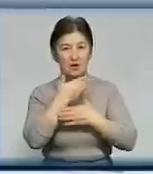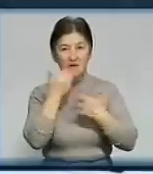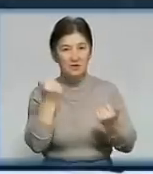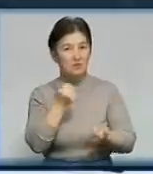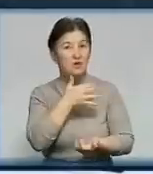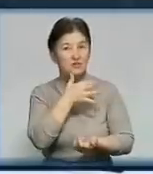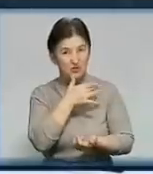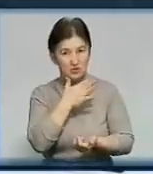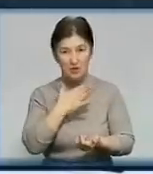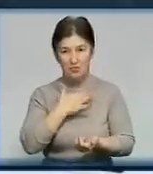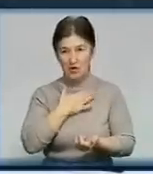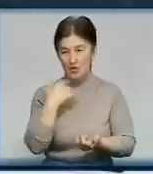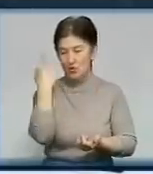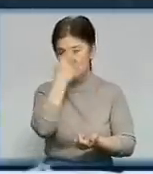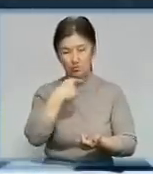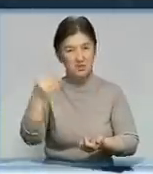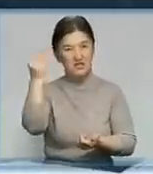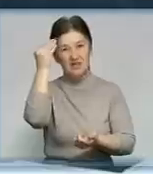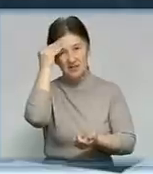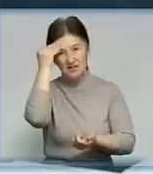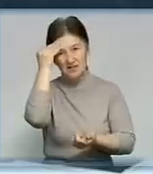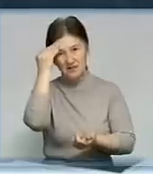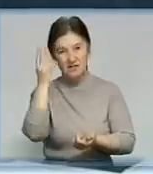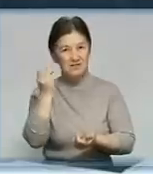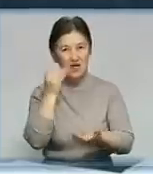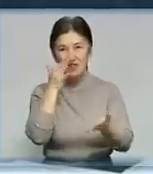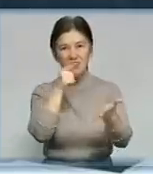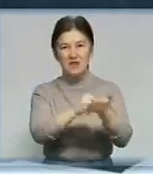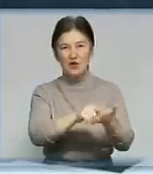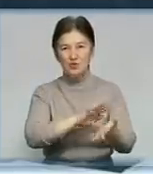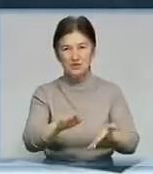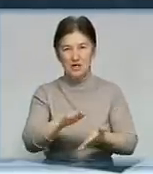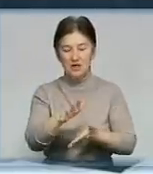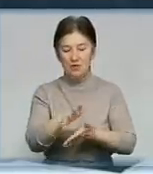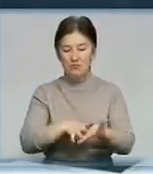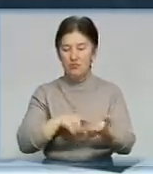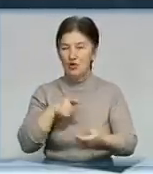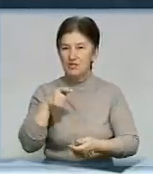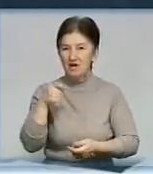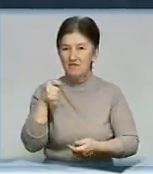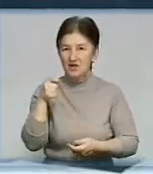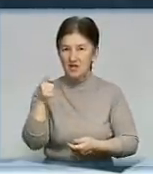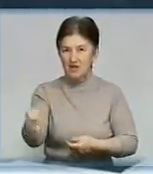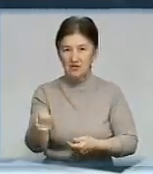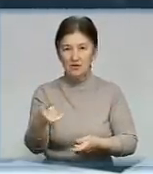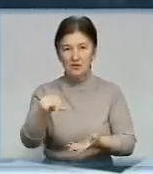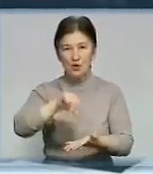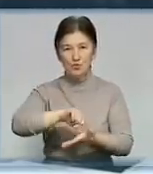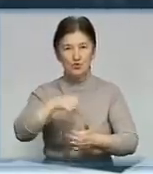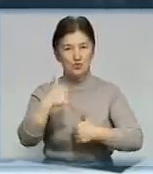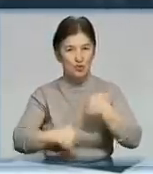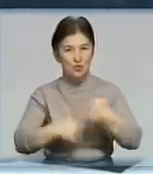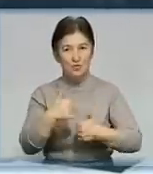часу. Моя особиста така думка, що за недоцільне подавати заявку на участь в конкурсі,